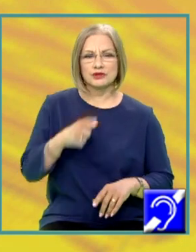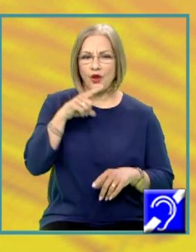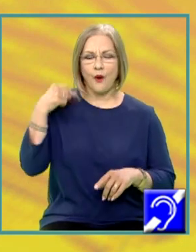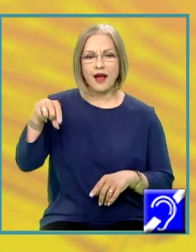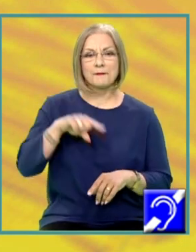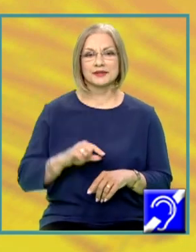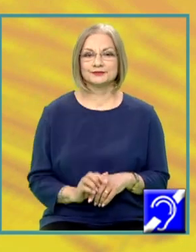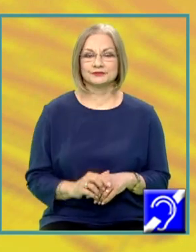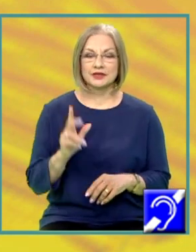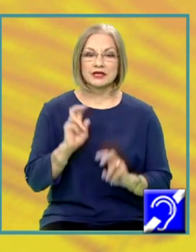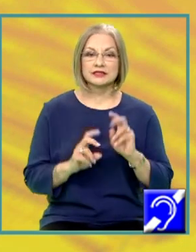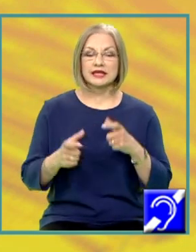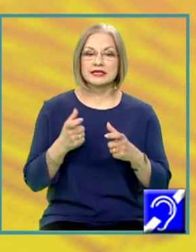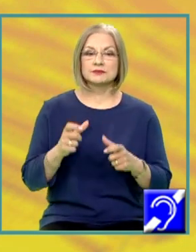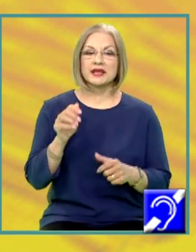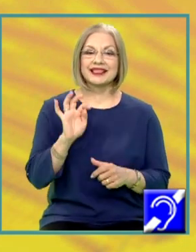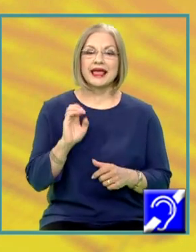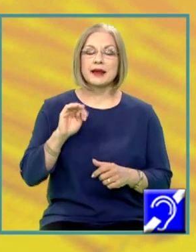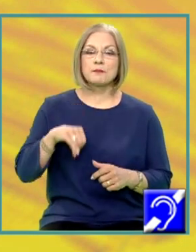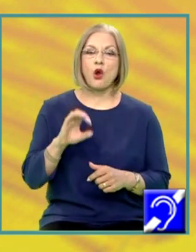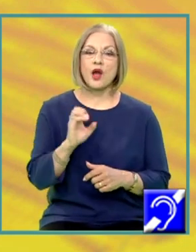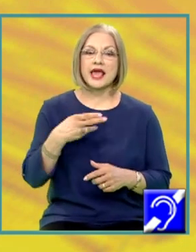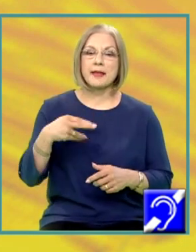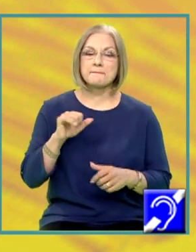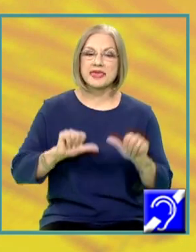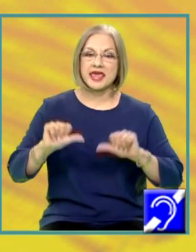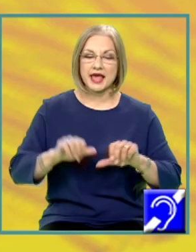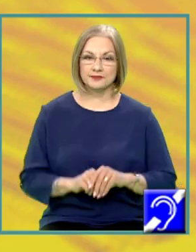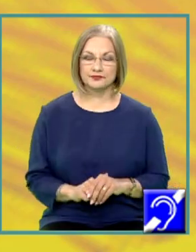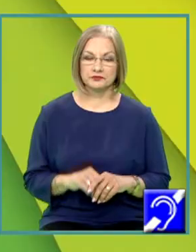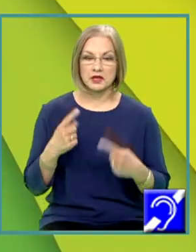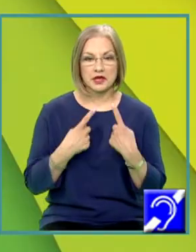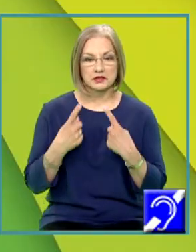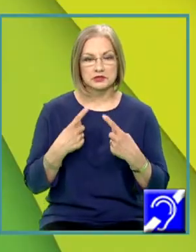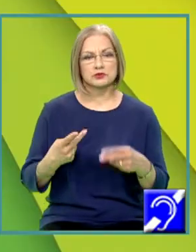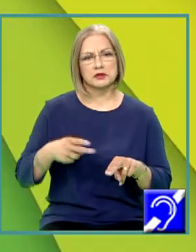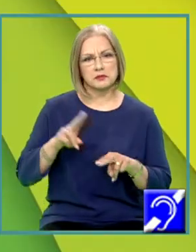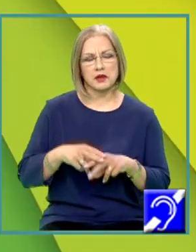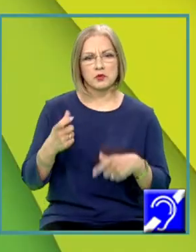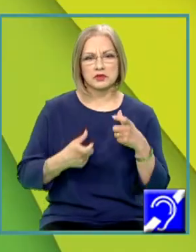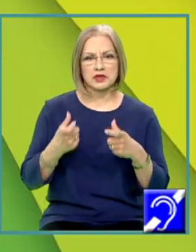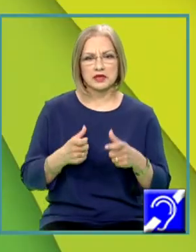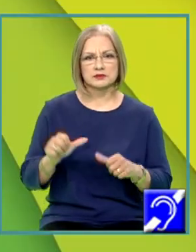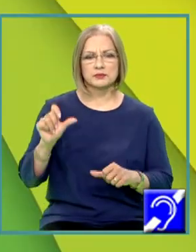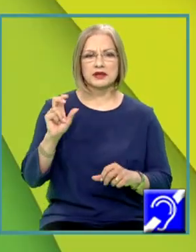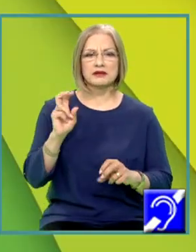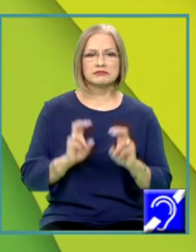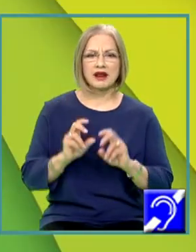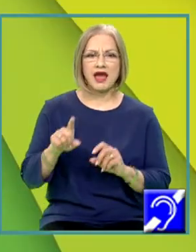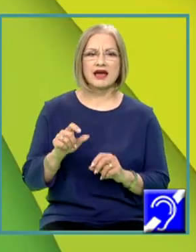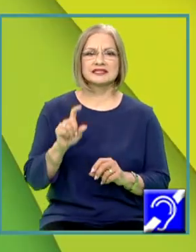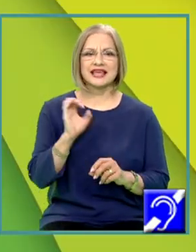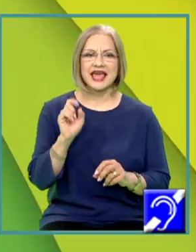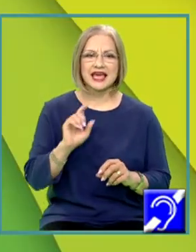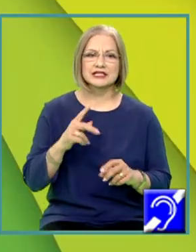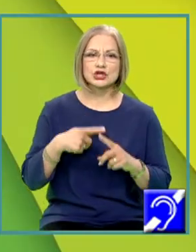noțiuni de termochimie, în care vom discuta pe larg despre reacții exoterme, reacții